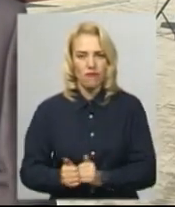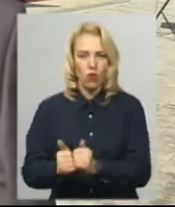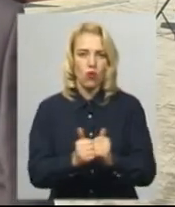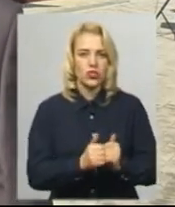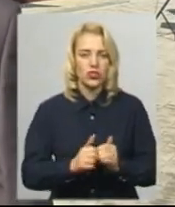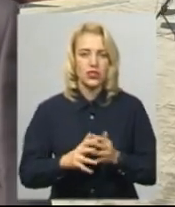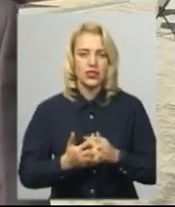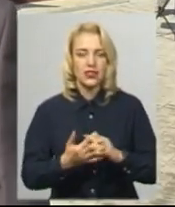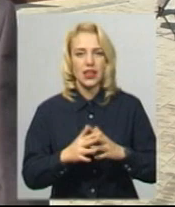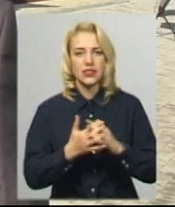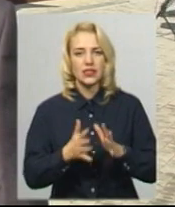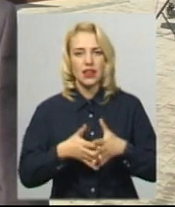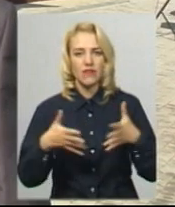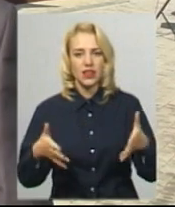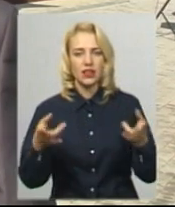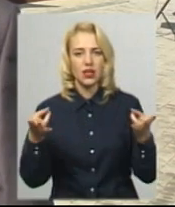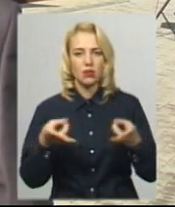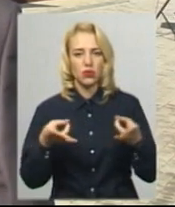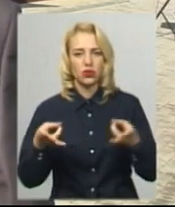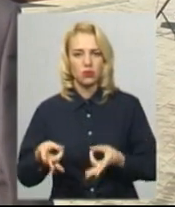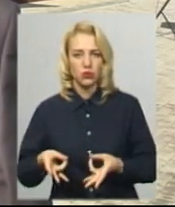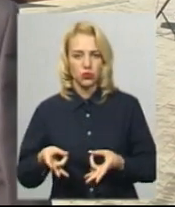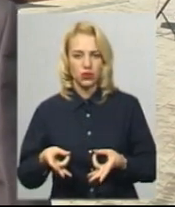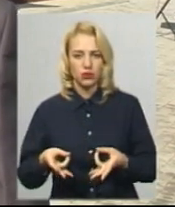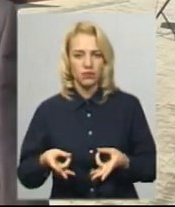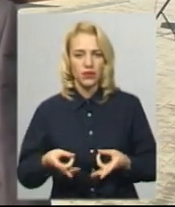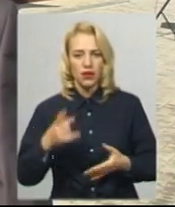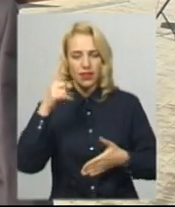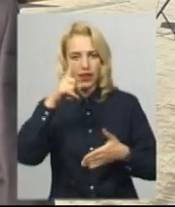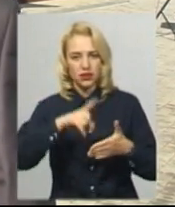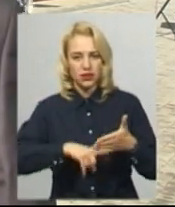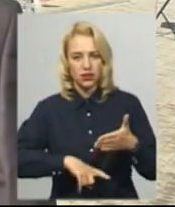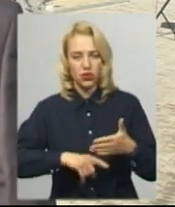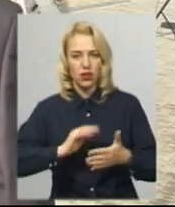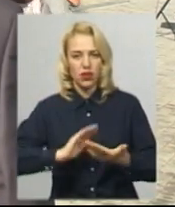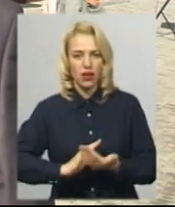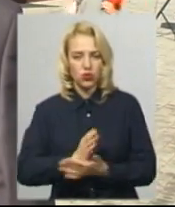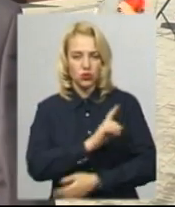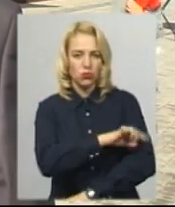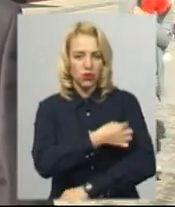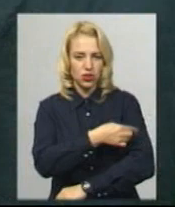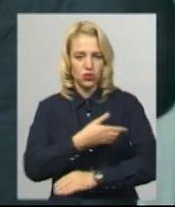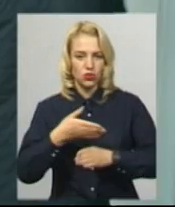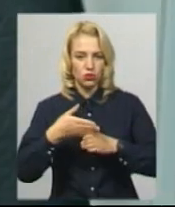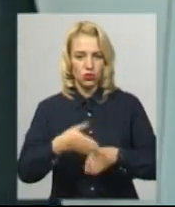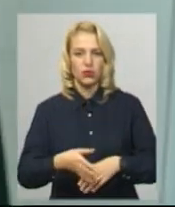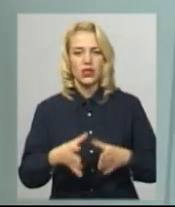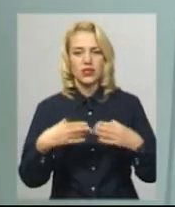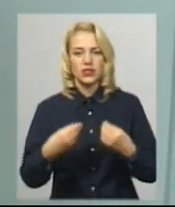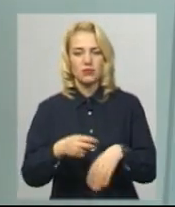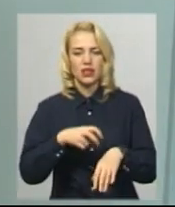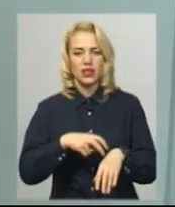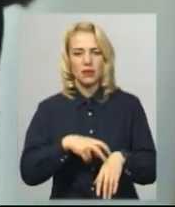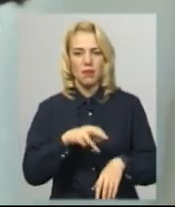селах. Села великі і потребують надійної, якісної медичної допомоги. Сімейний лікар